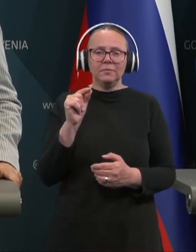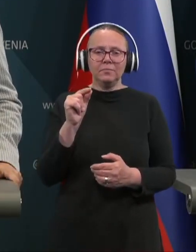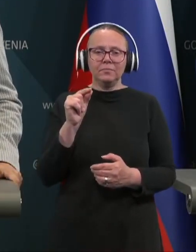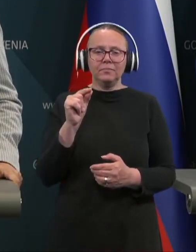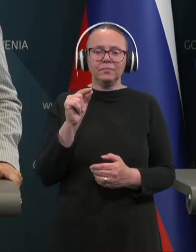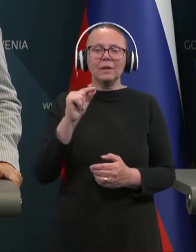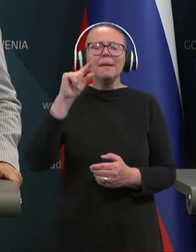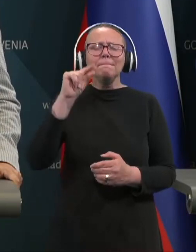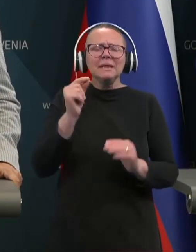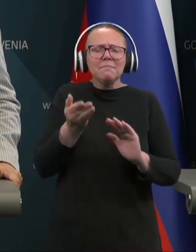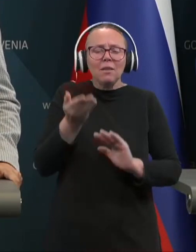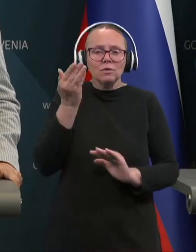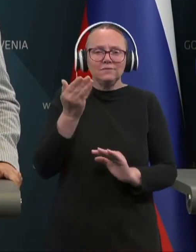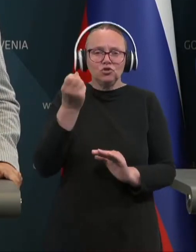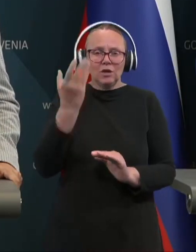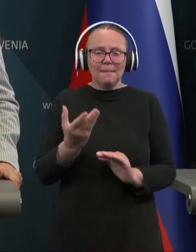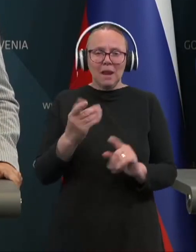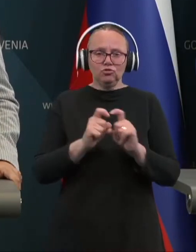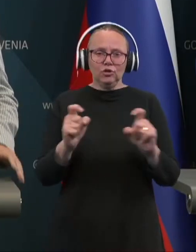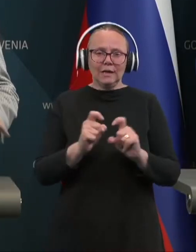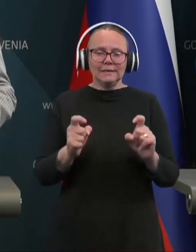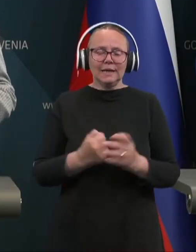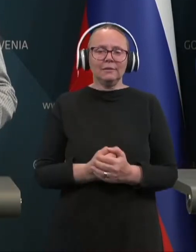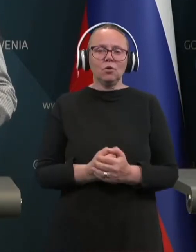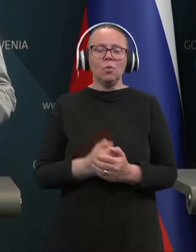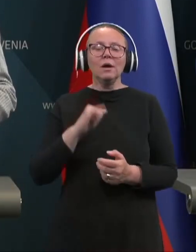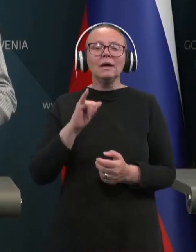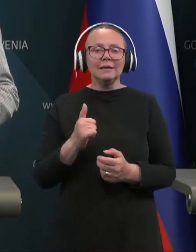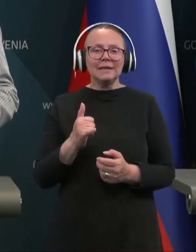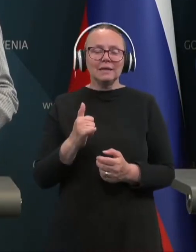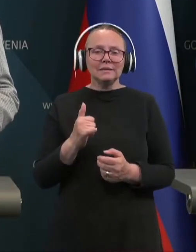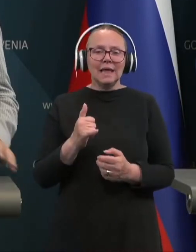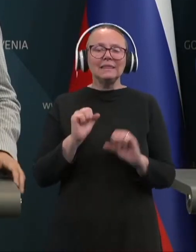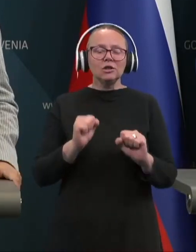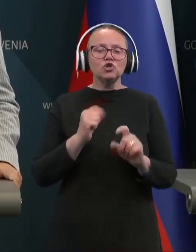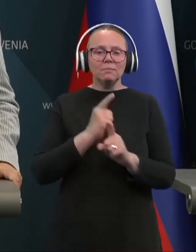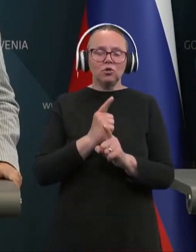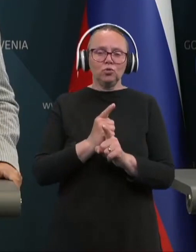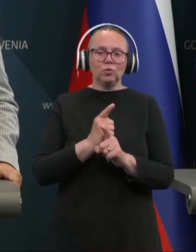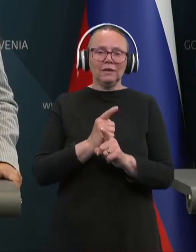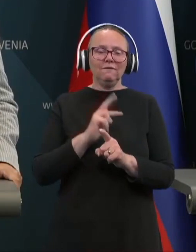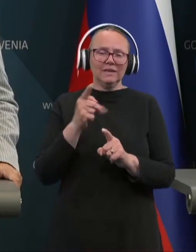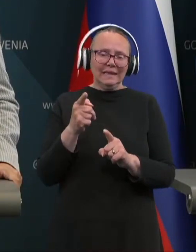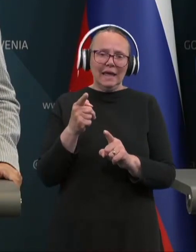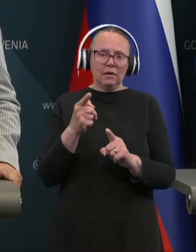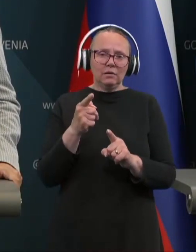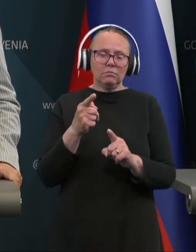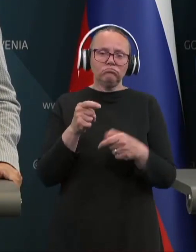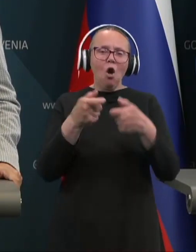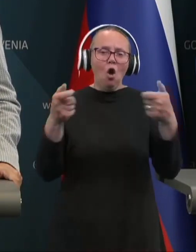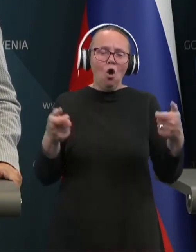zvišanje plačnih razredov, da se dejansko držimo tudi v teh okvirih,